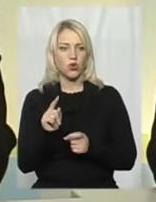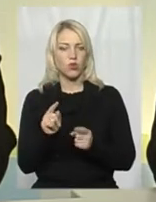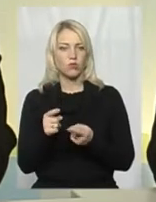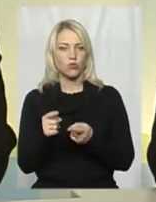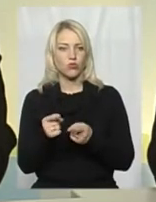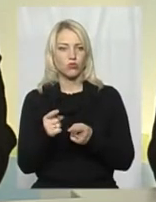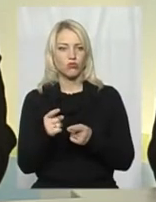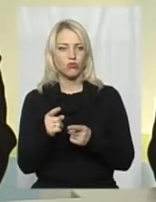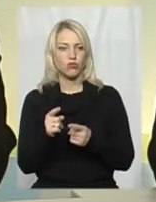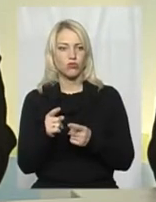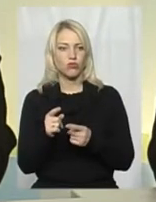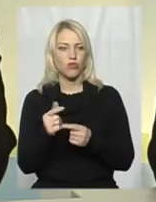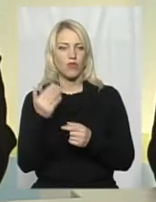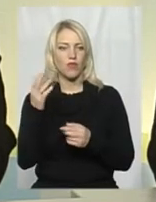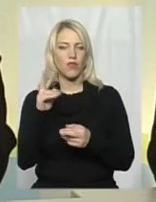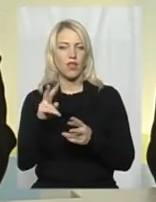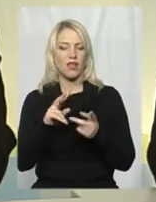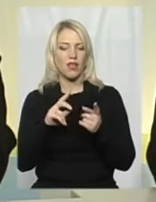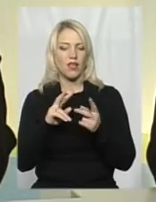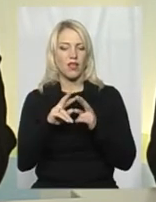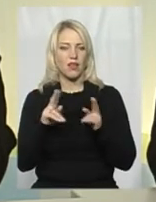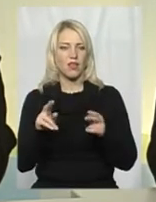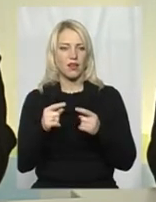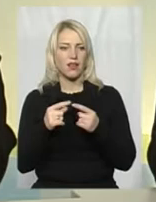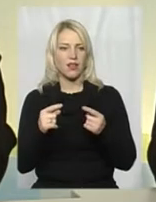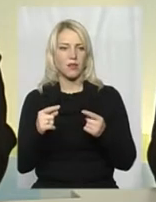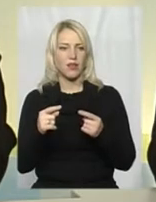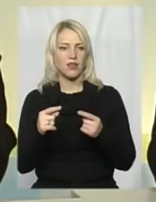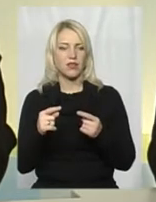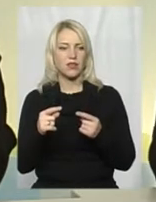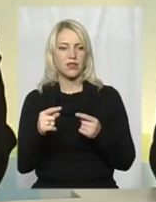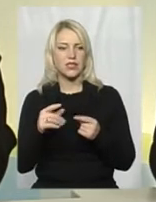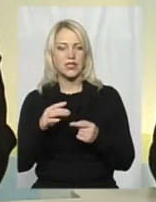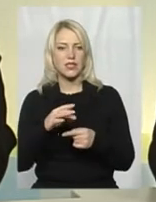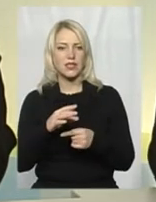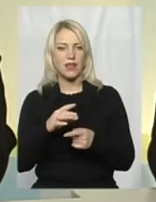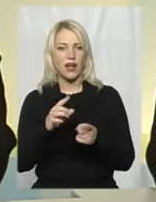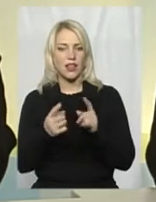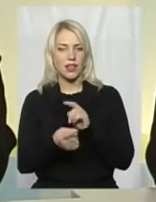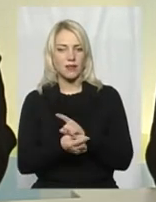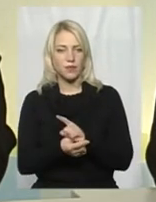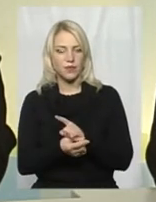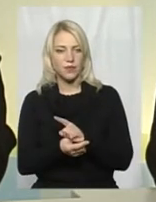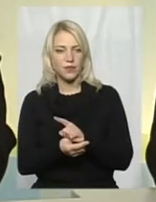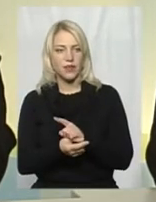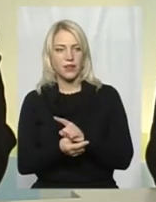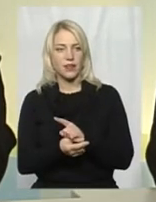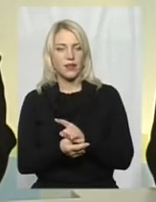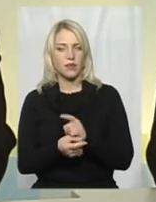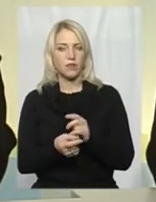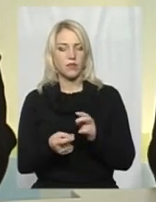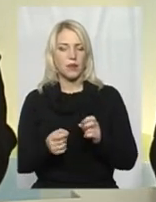Тому вони як стали елементом гібридної війни, так і вони повинні стати елементом патріотичного